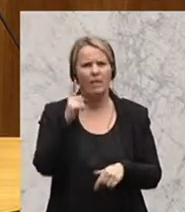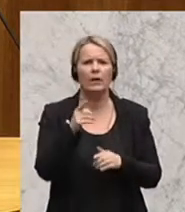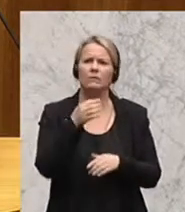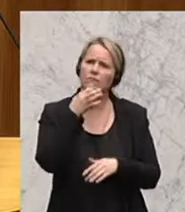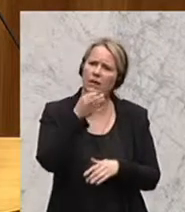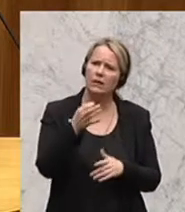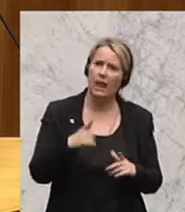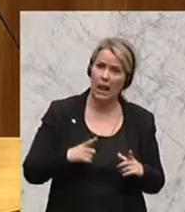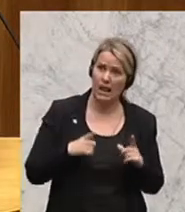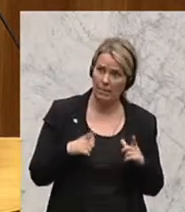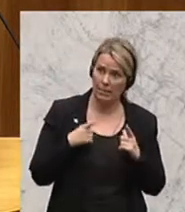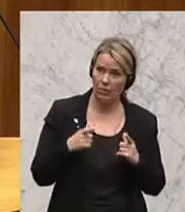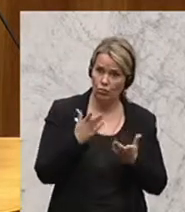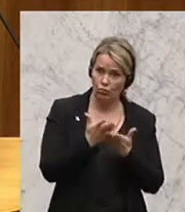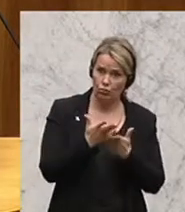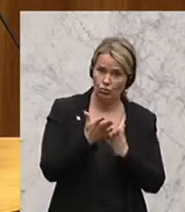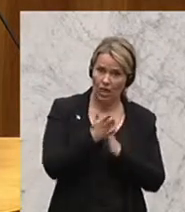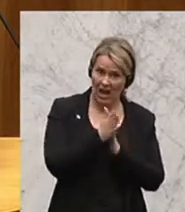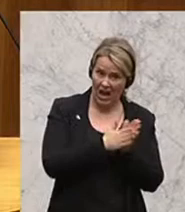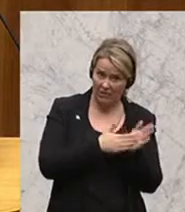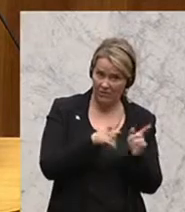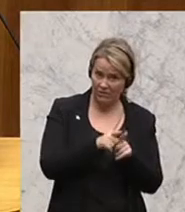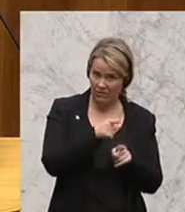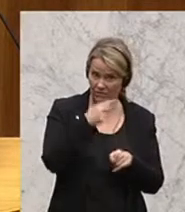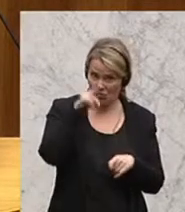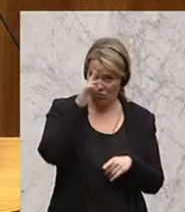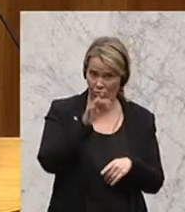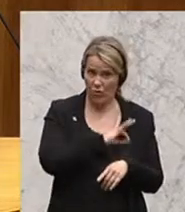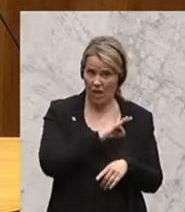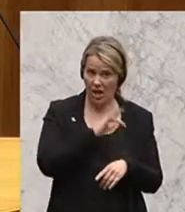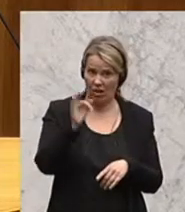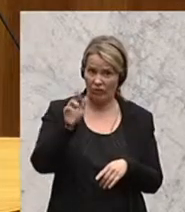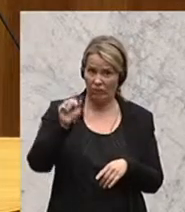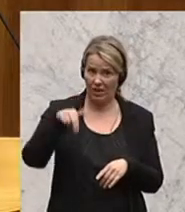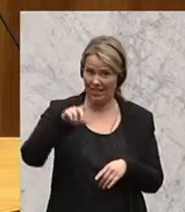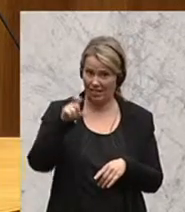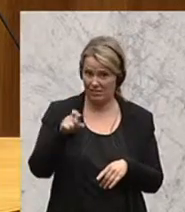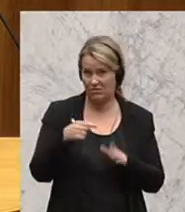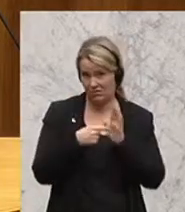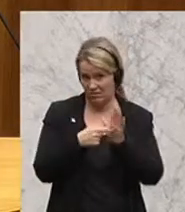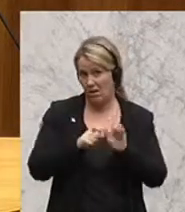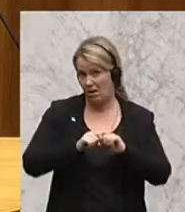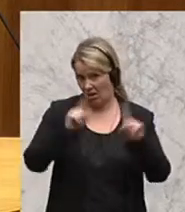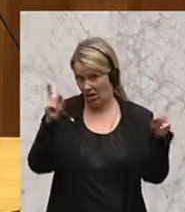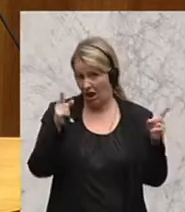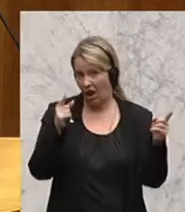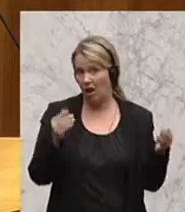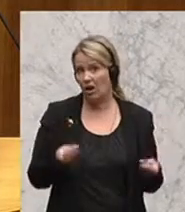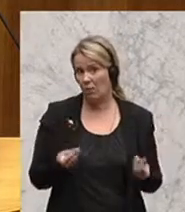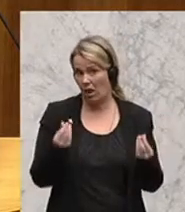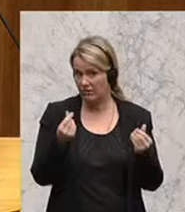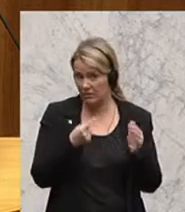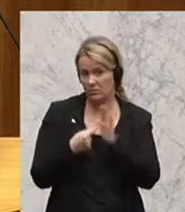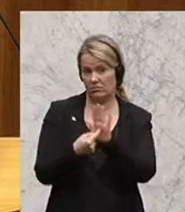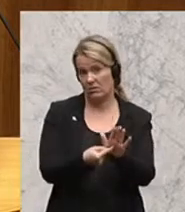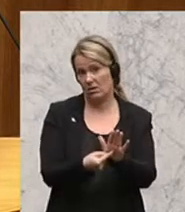das Leben bereits am Ende, wie es der Kollege Markus Franz sehr eindrucksvoll und sehr qualifiziert darstellen wollte,